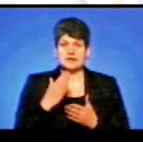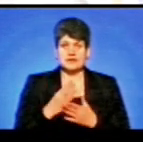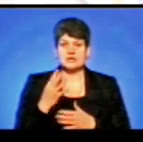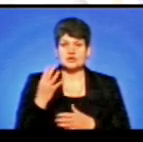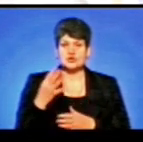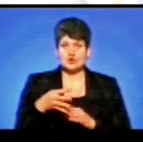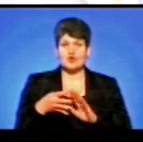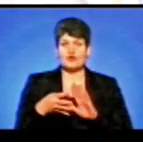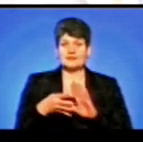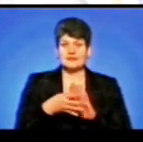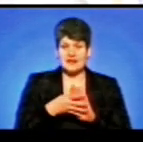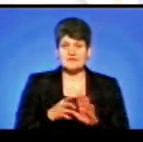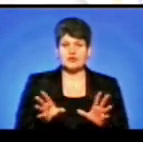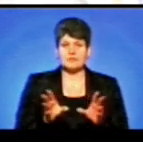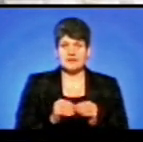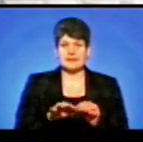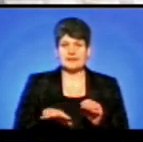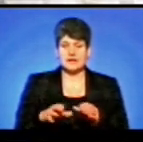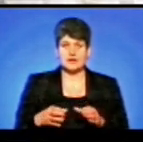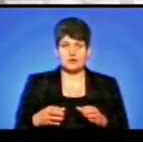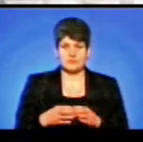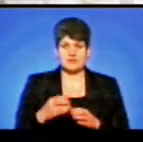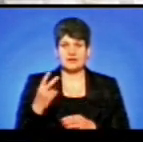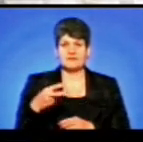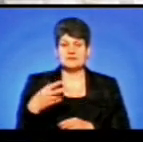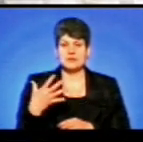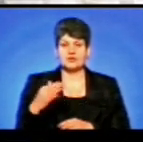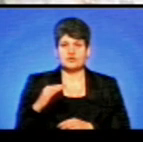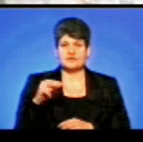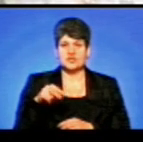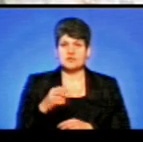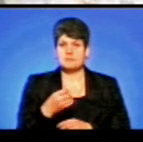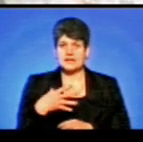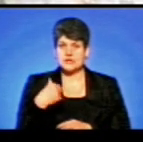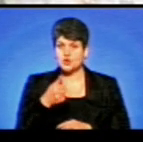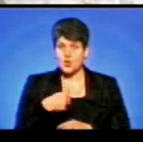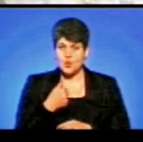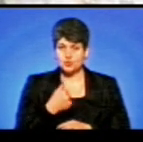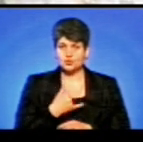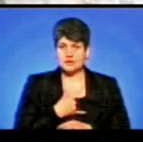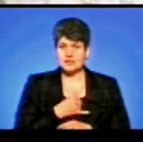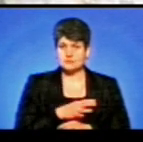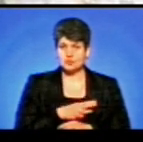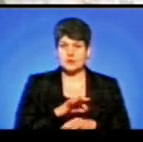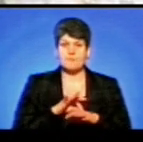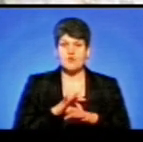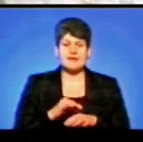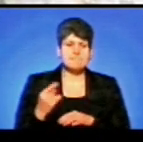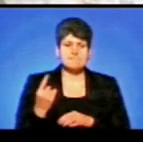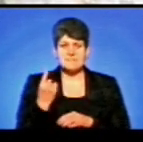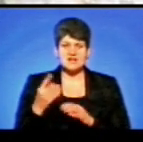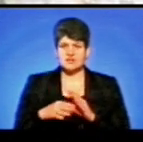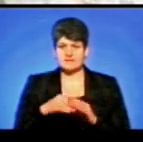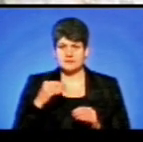49 об'єднаних територіальних громад. 25 жовтня 2015 року у нас були проведені перші